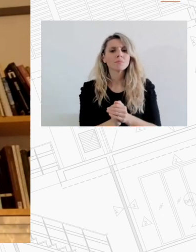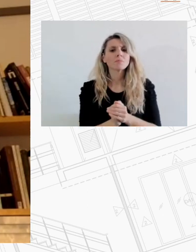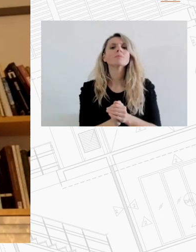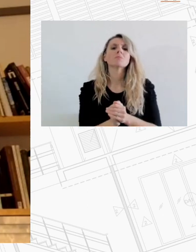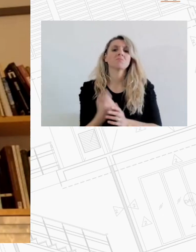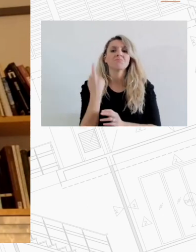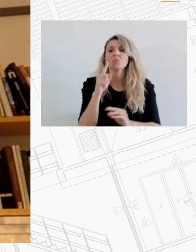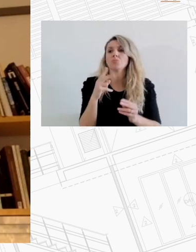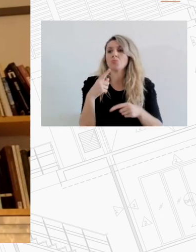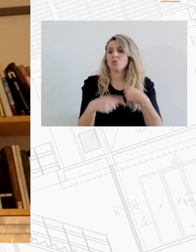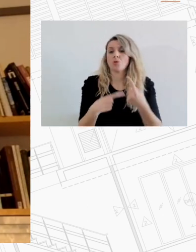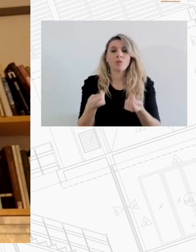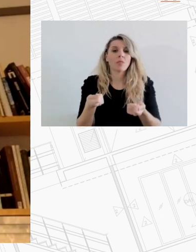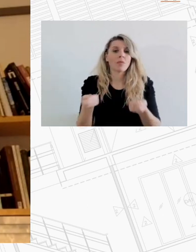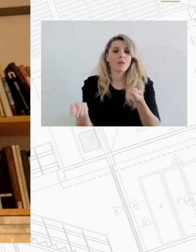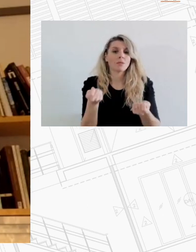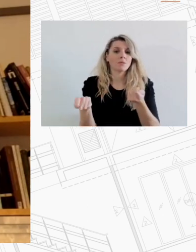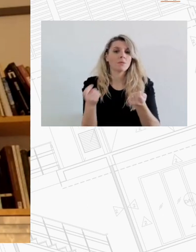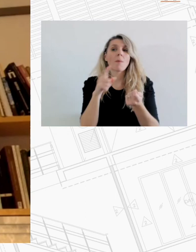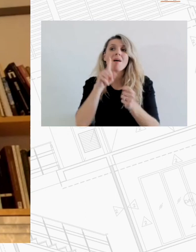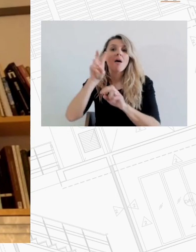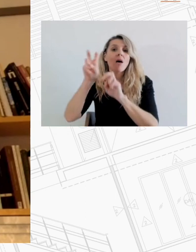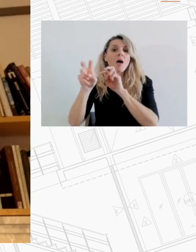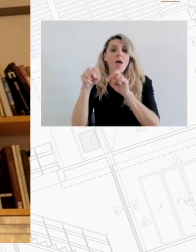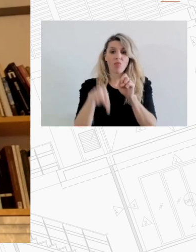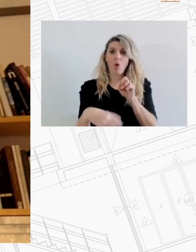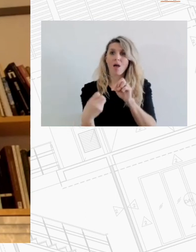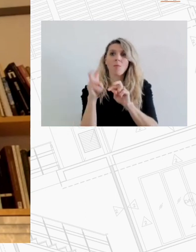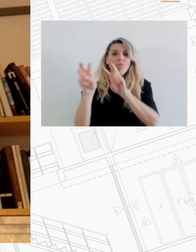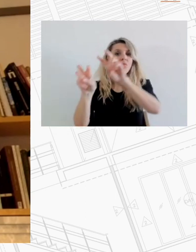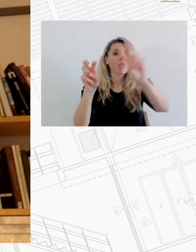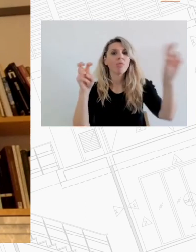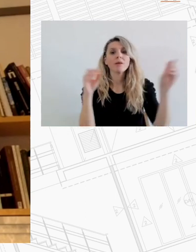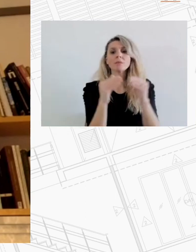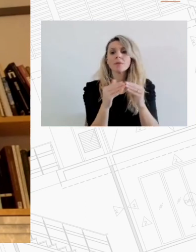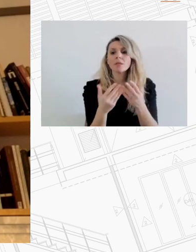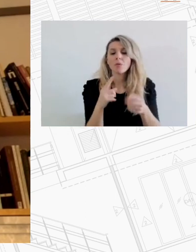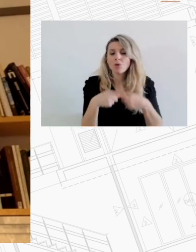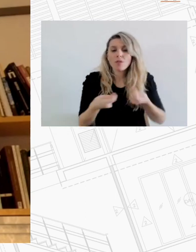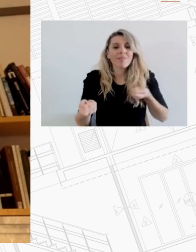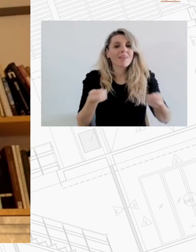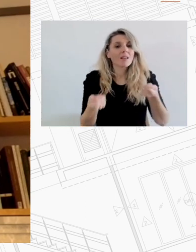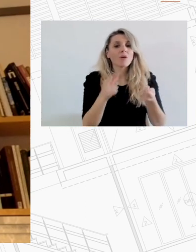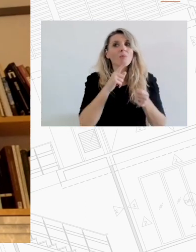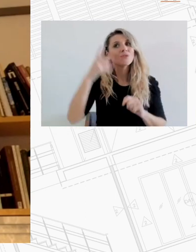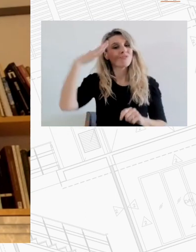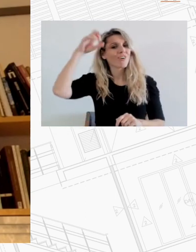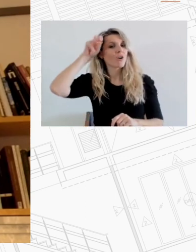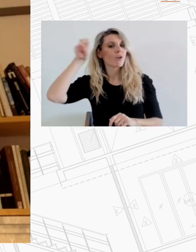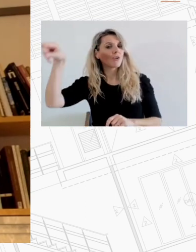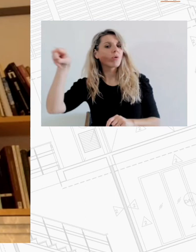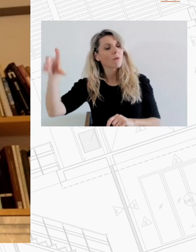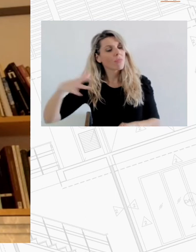θα διαχειριστεί αυτό το απόθεμα αν τελικά επανέλθει αυτό που πάρα πολλοί κόσμος πάλι στο Βερολίνο ζητάει και